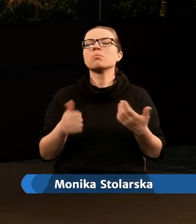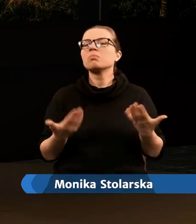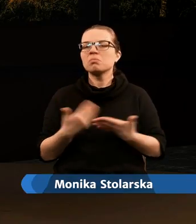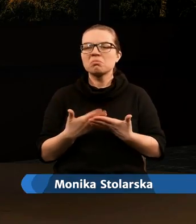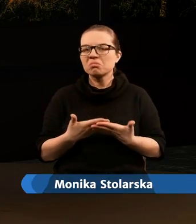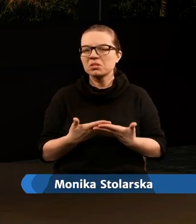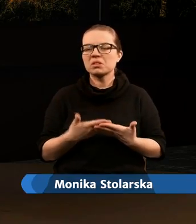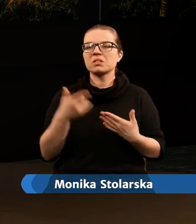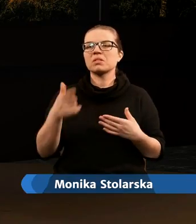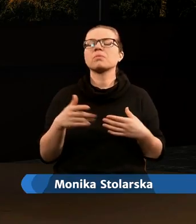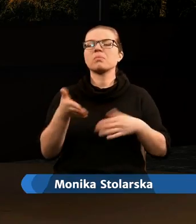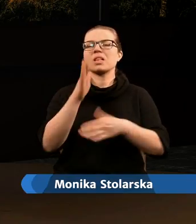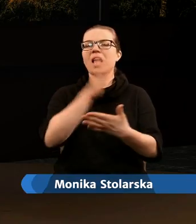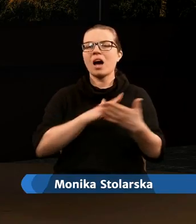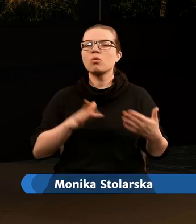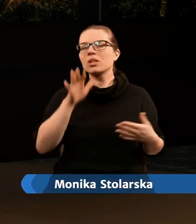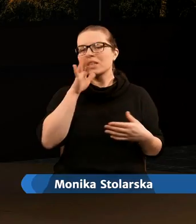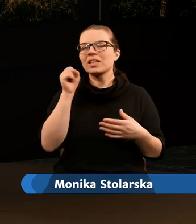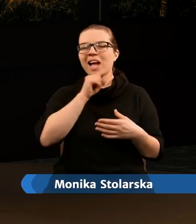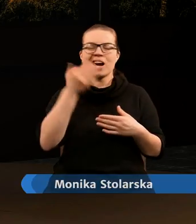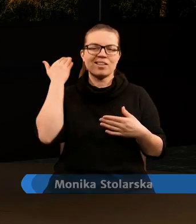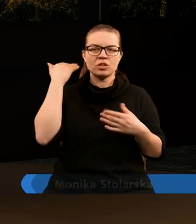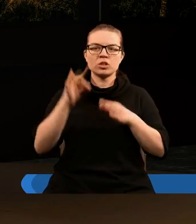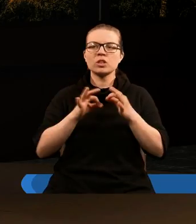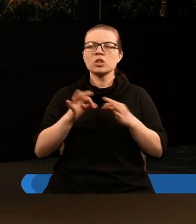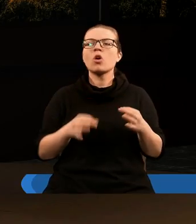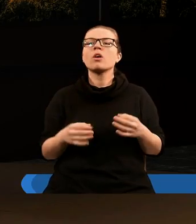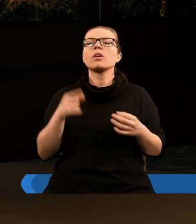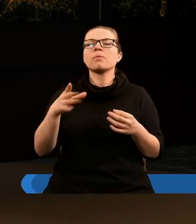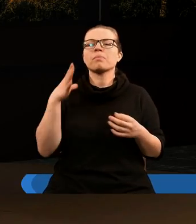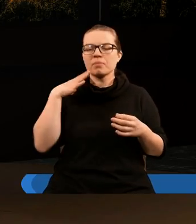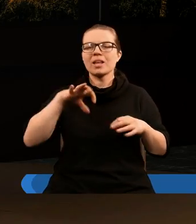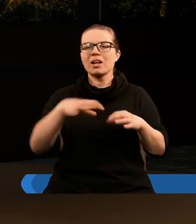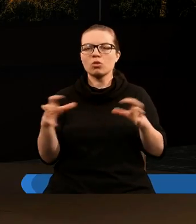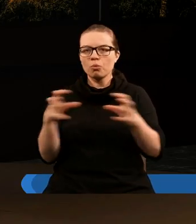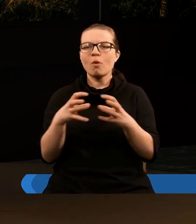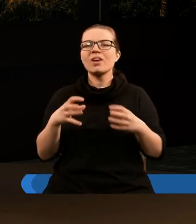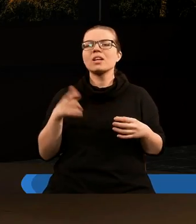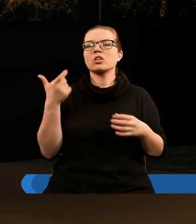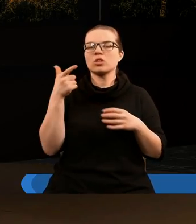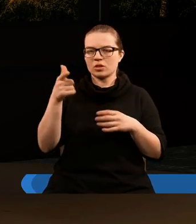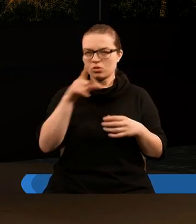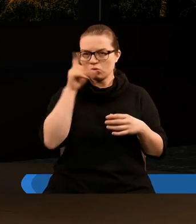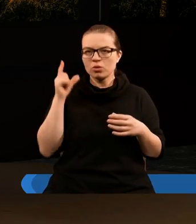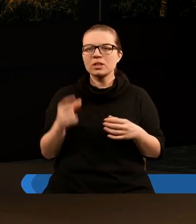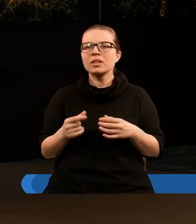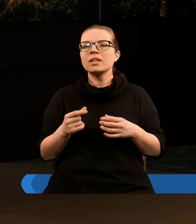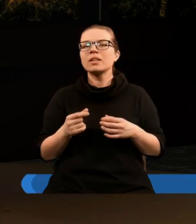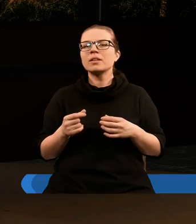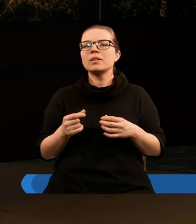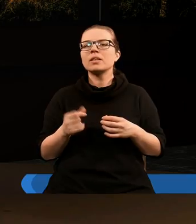ponieważ w narodzie izraelskim, starożytności, armia izraelska była zgrupowana w oddziały po tysiąc żołnierzy